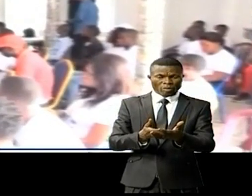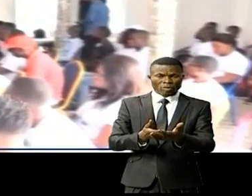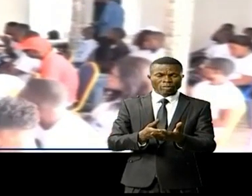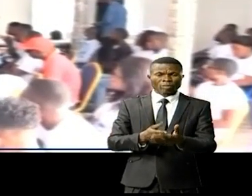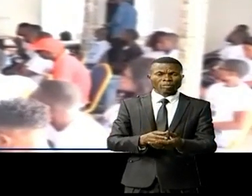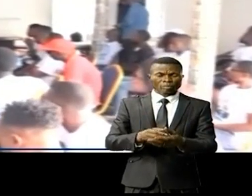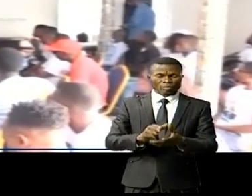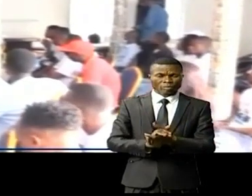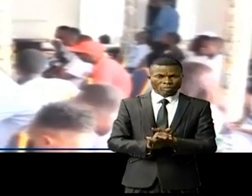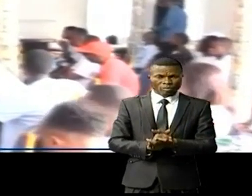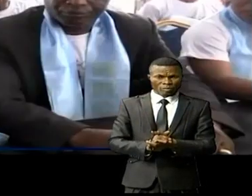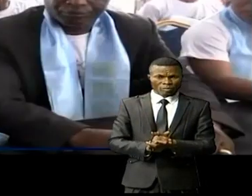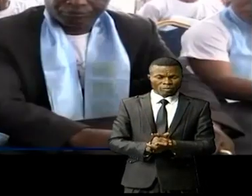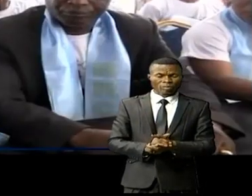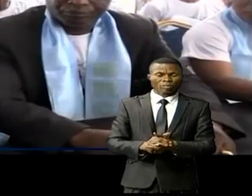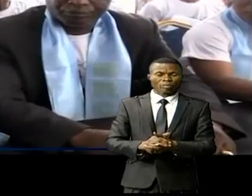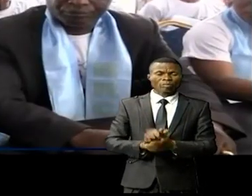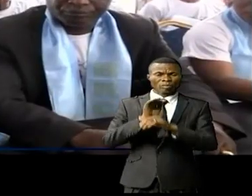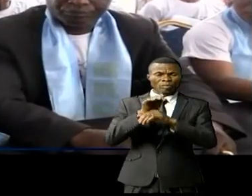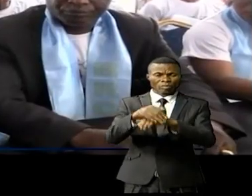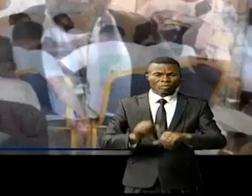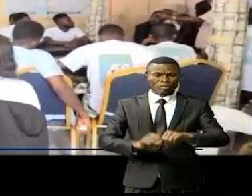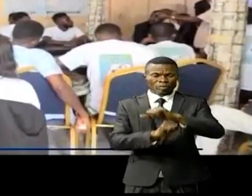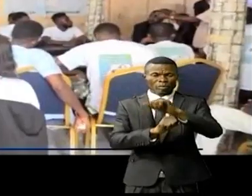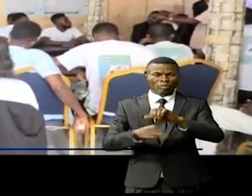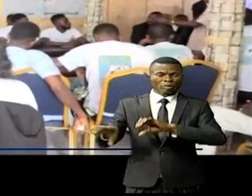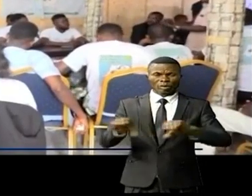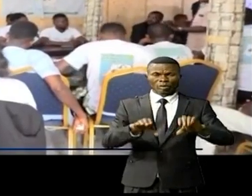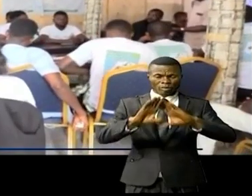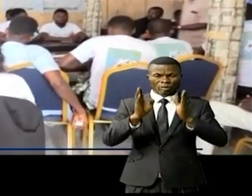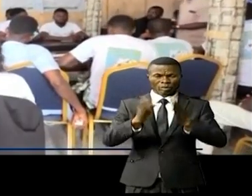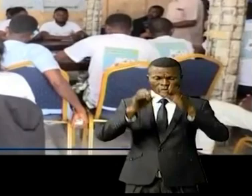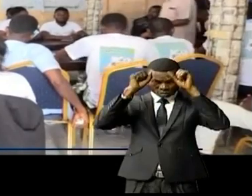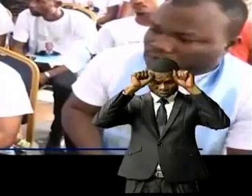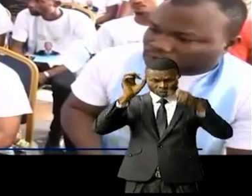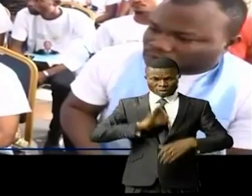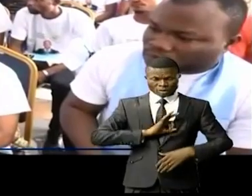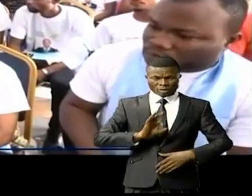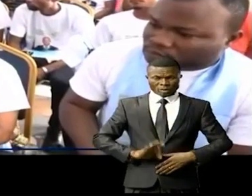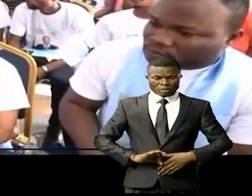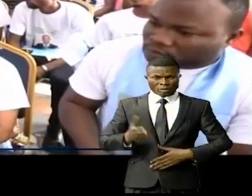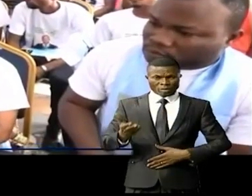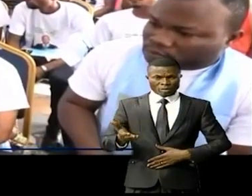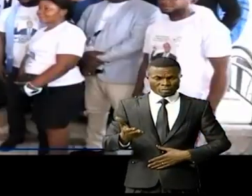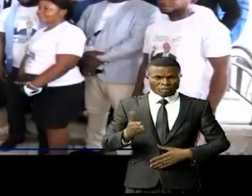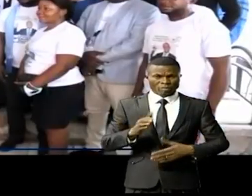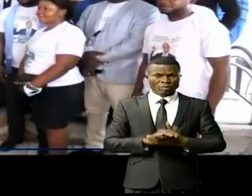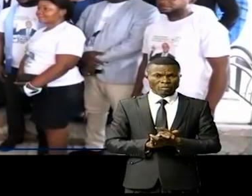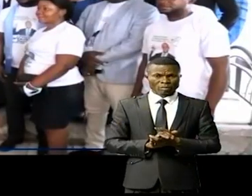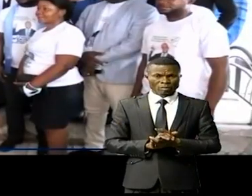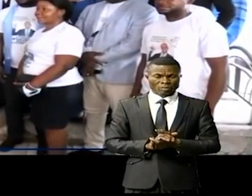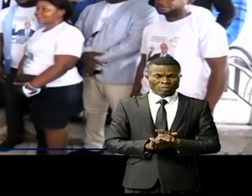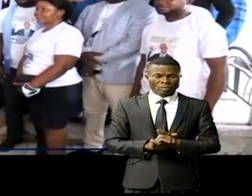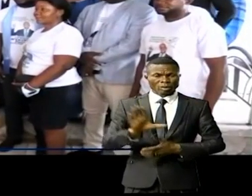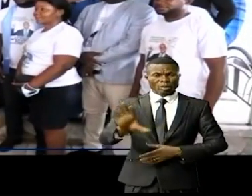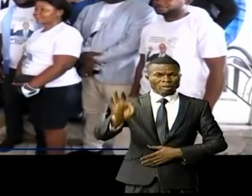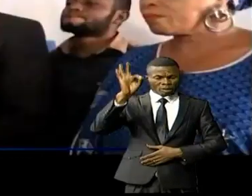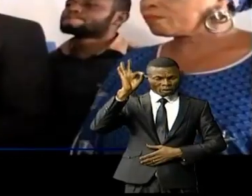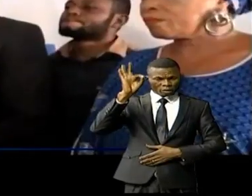opérés et son engagement à soutenir les actions du chef de l'État, Félix Antoine Kitschikidi. Le choix